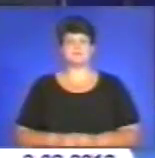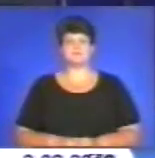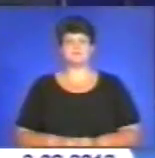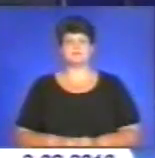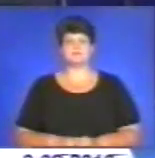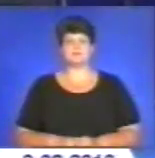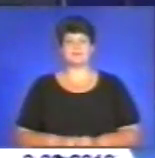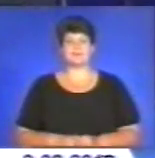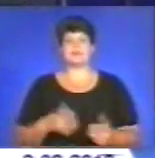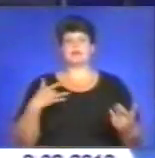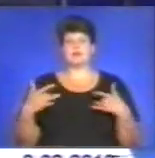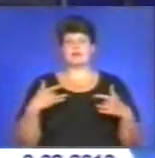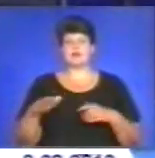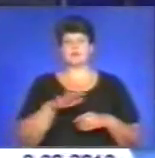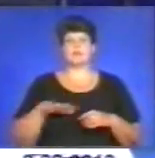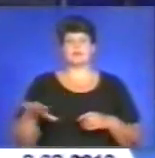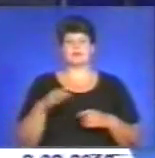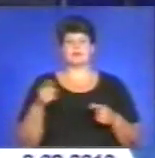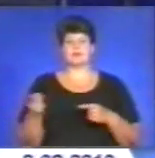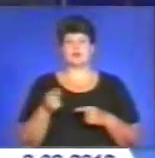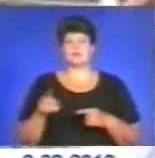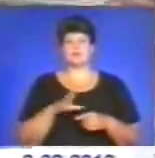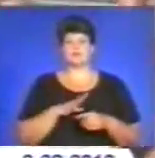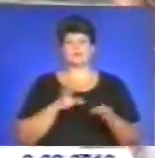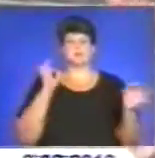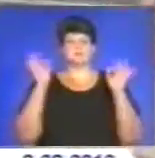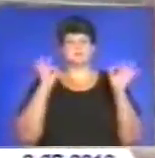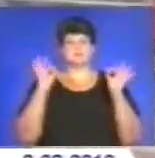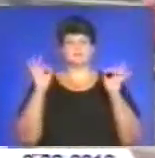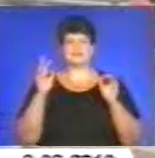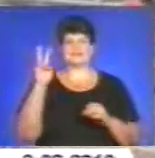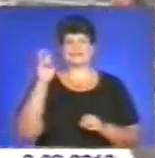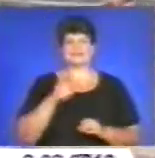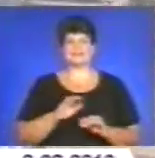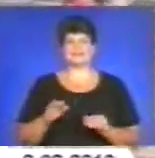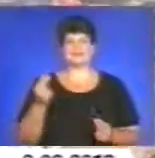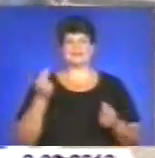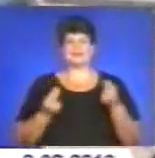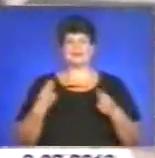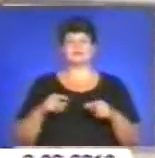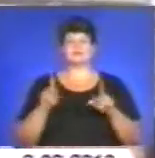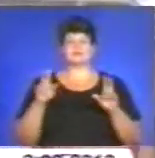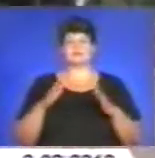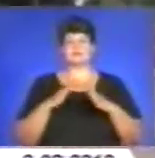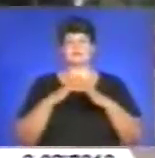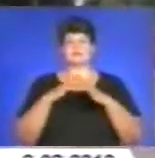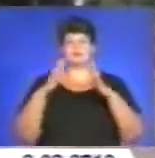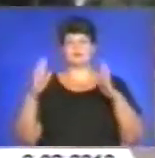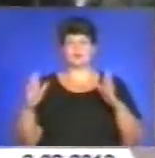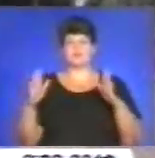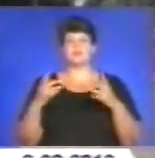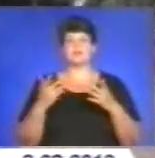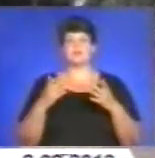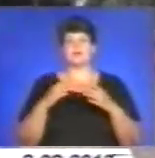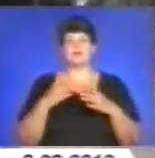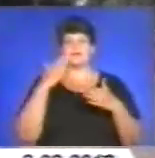На театральному майдані Тернополя нині було гамірно. Майже 300 дітей гралися у рамках табору «Веселі канікули з Богом».